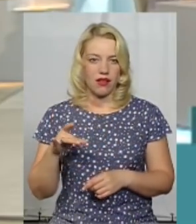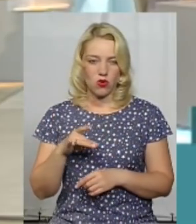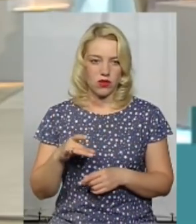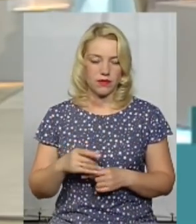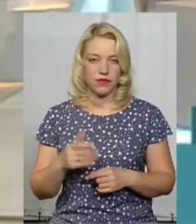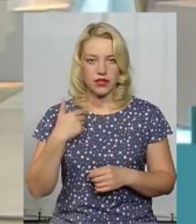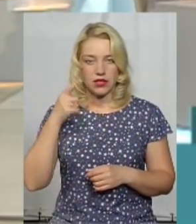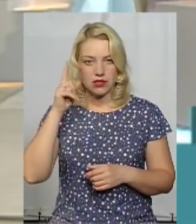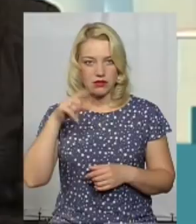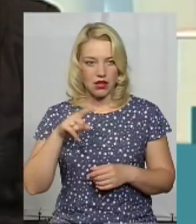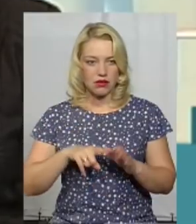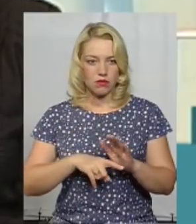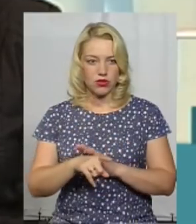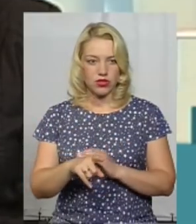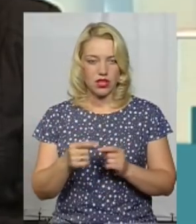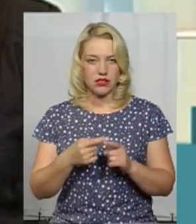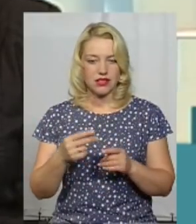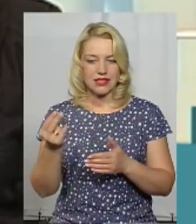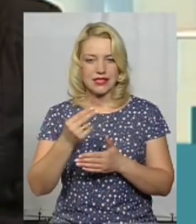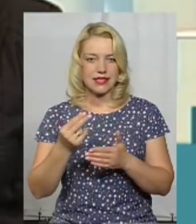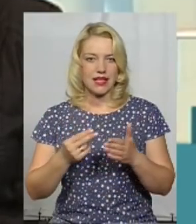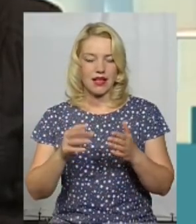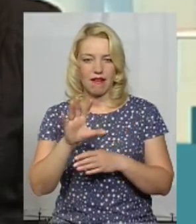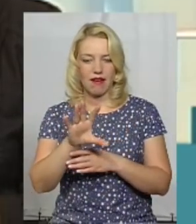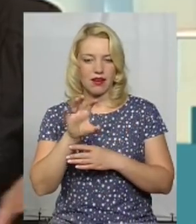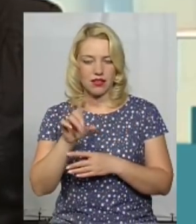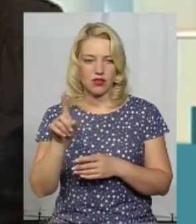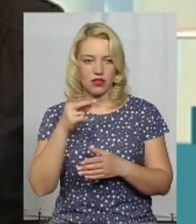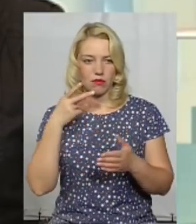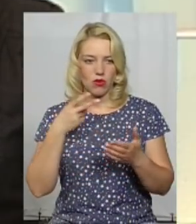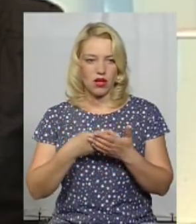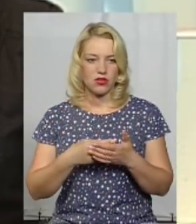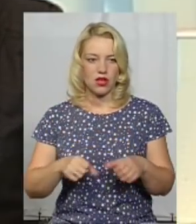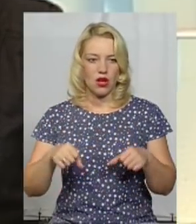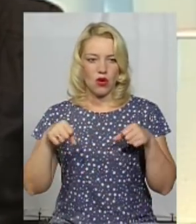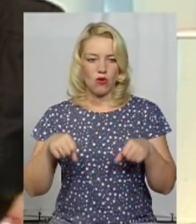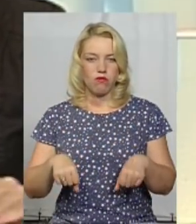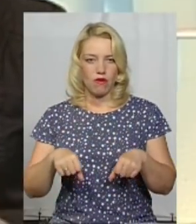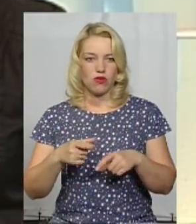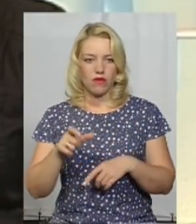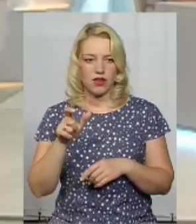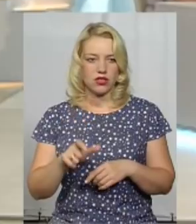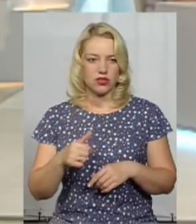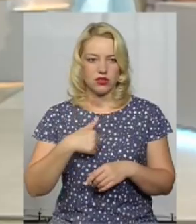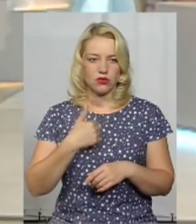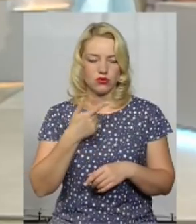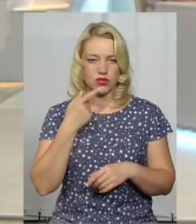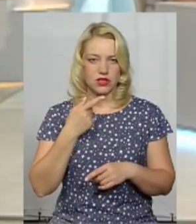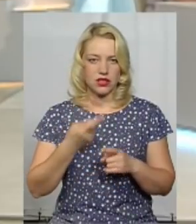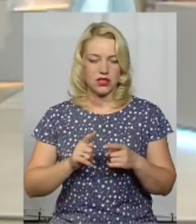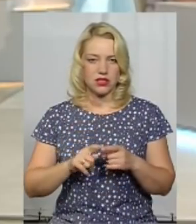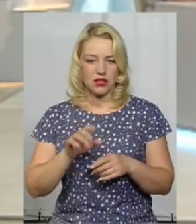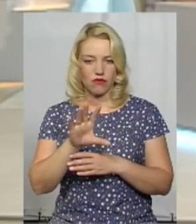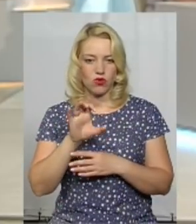Ви знаєте, починається з картинки, яку показує оповноважений. Хочу, по-перше, сказати, що ця